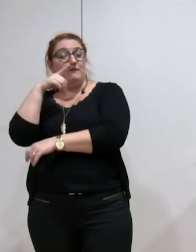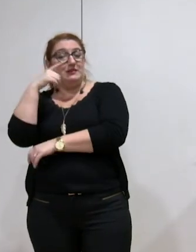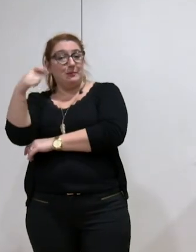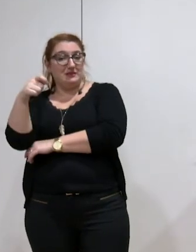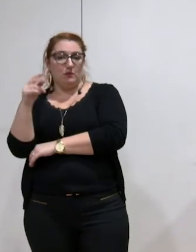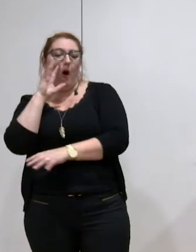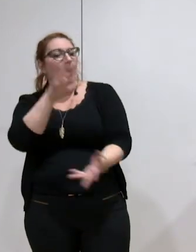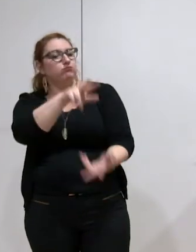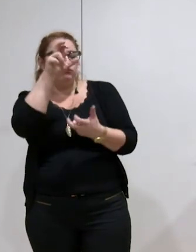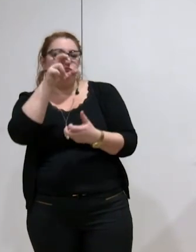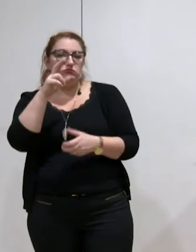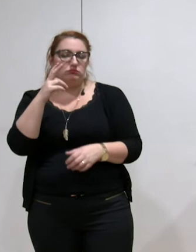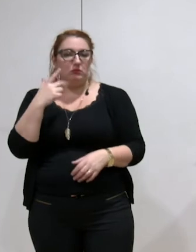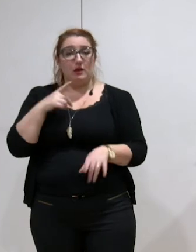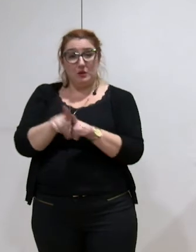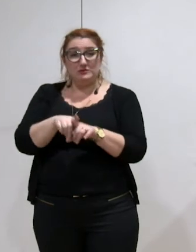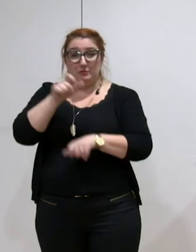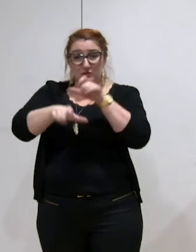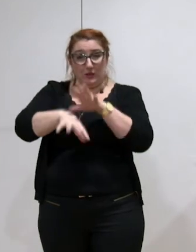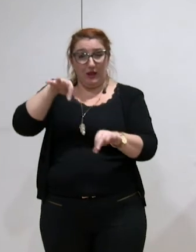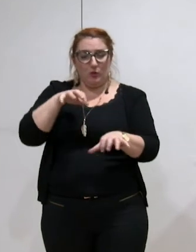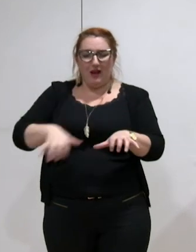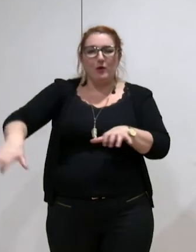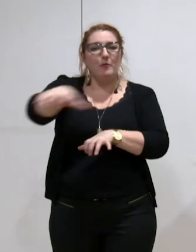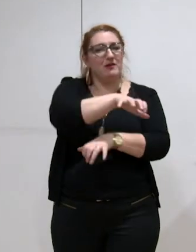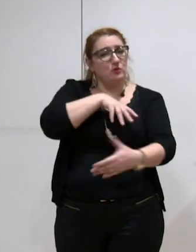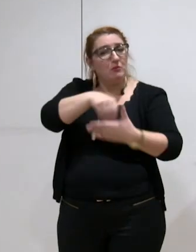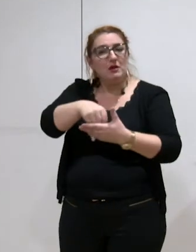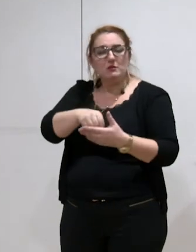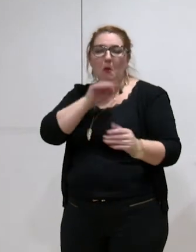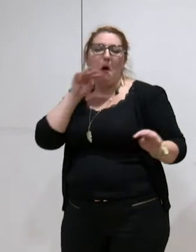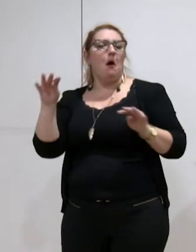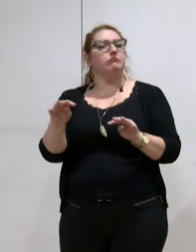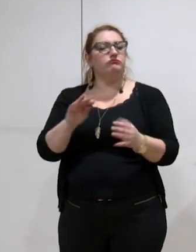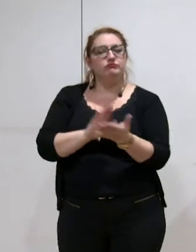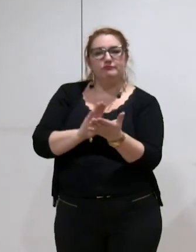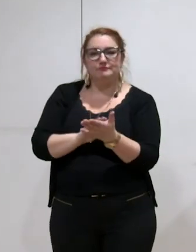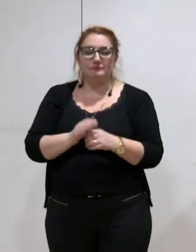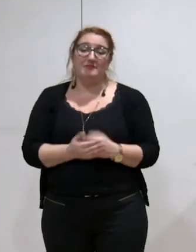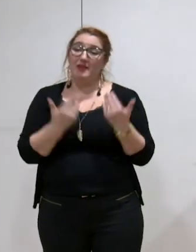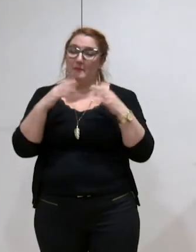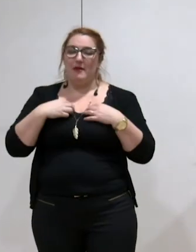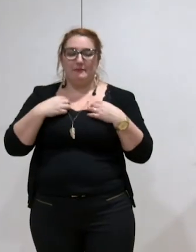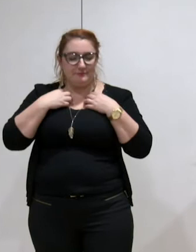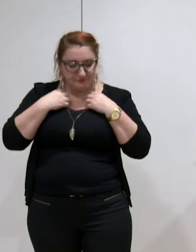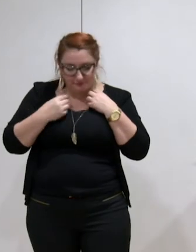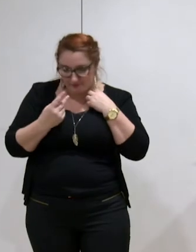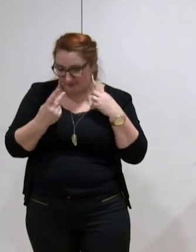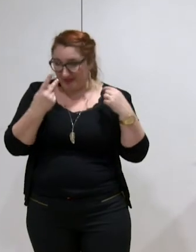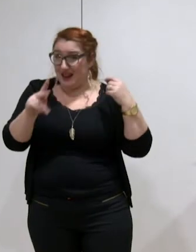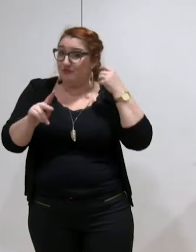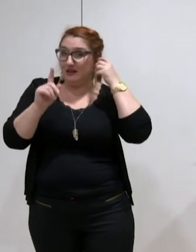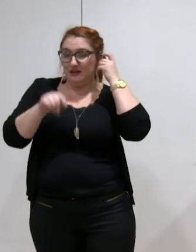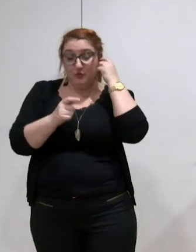de toute l'agglomération. Pour autant, notre ville doit s'adapter à toutes ces transformations en étant capable de faire